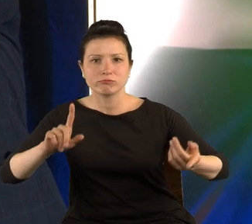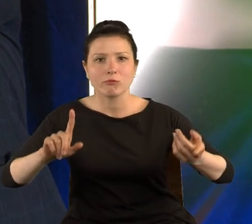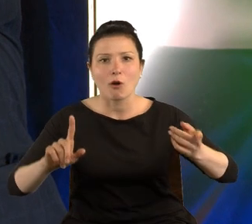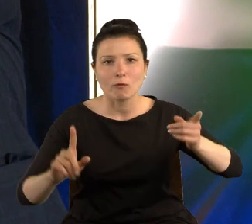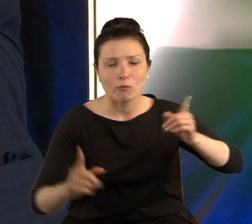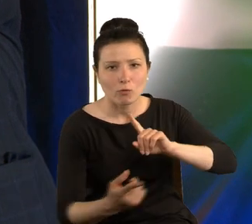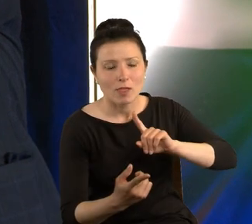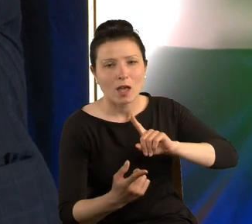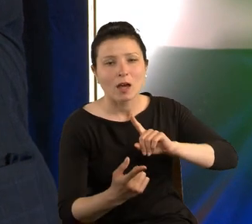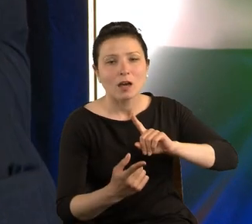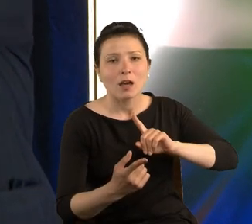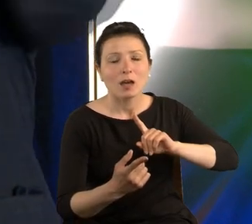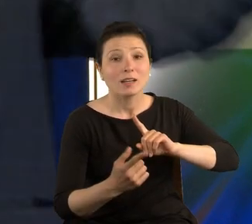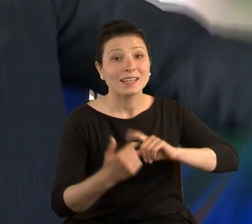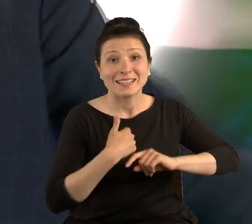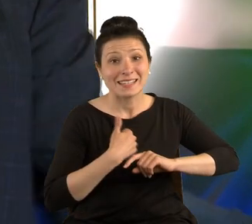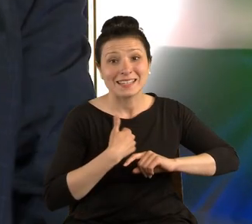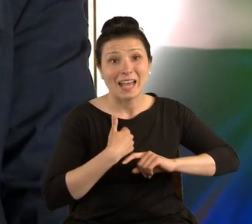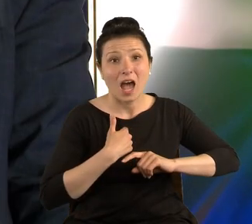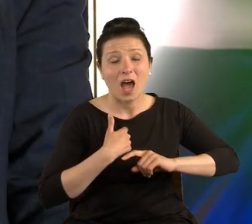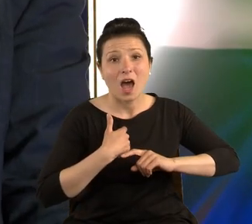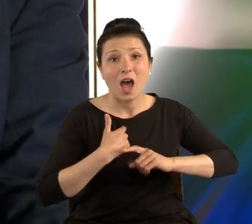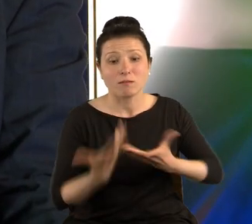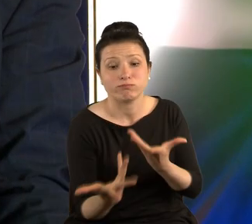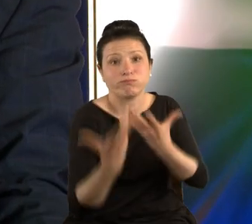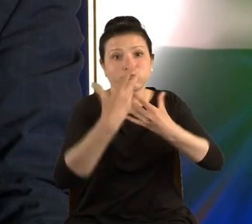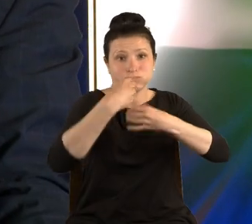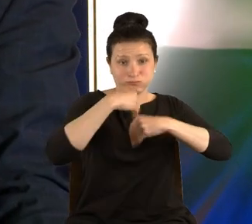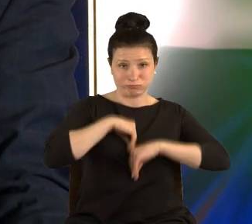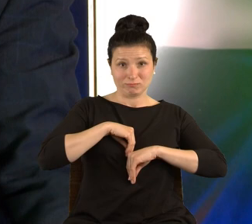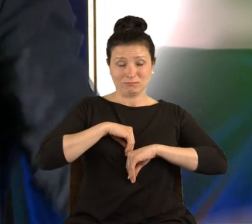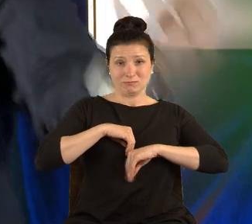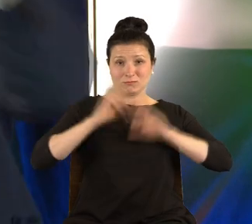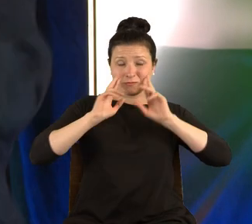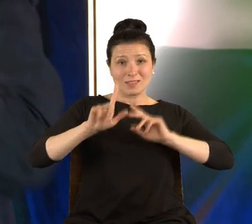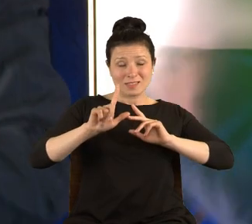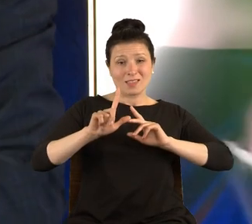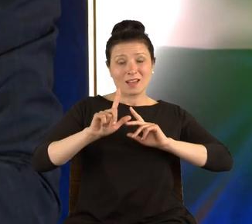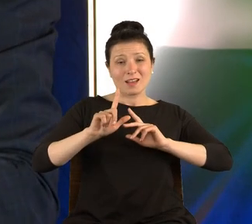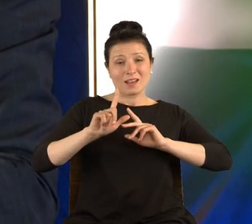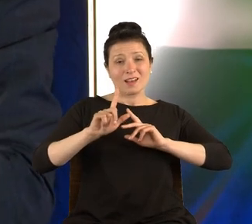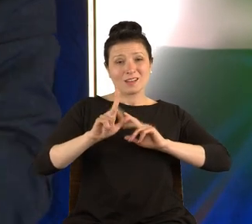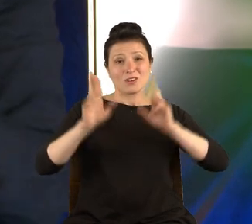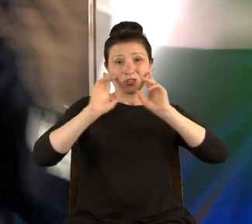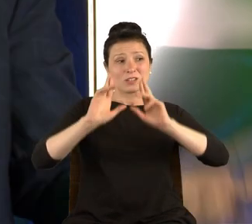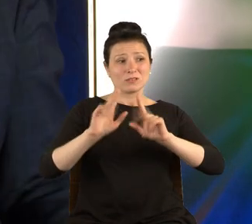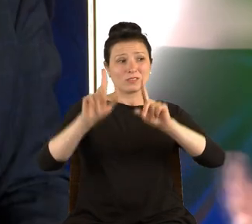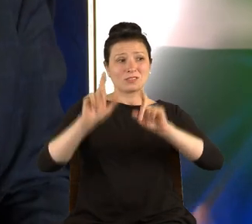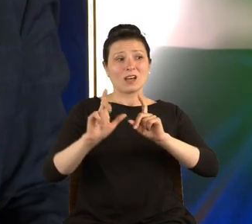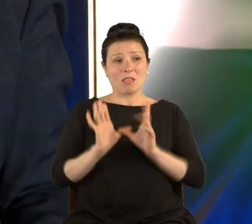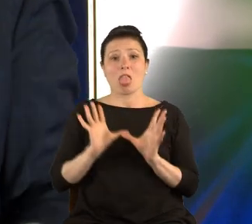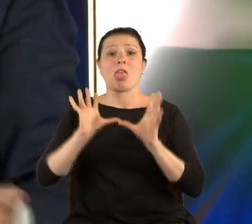i nie tyle ja pożeram rzeczywistość, to rzeczywistość zaczyna pożerać mnie, czyli